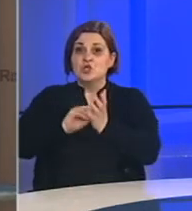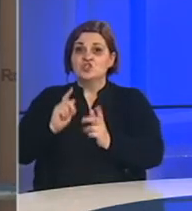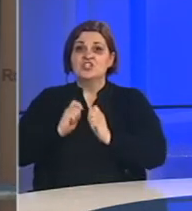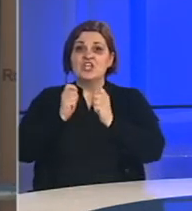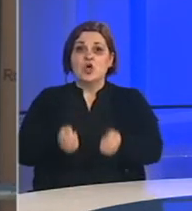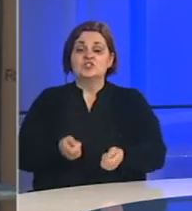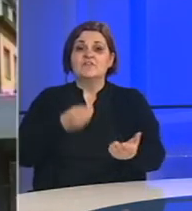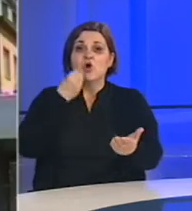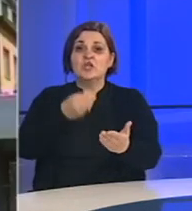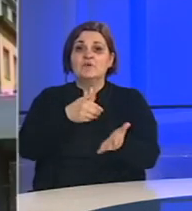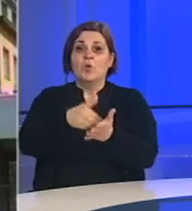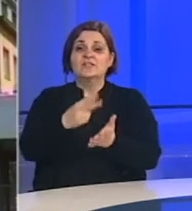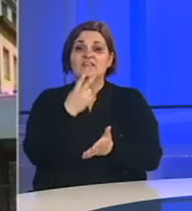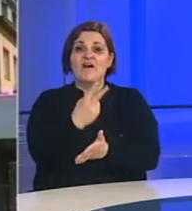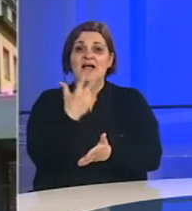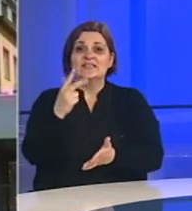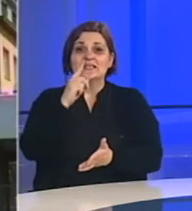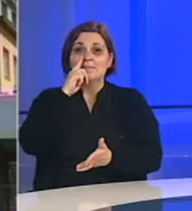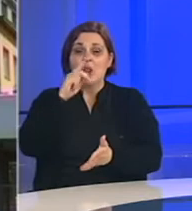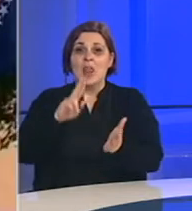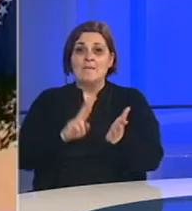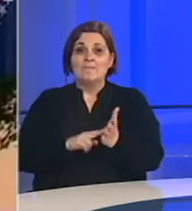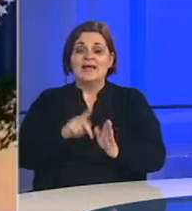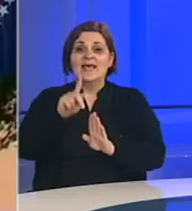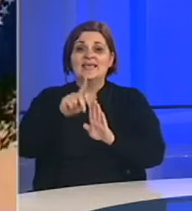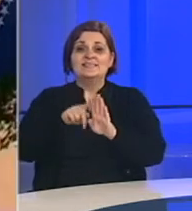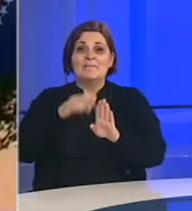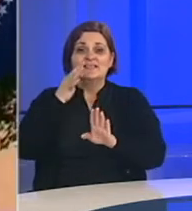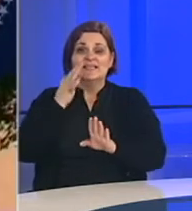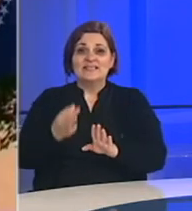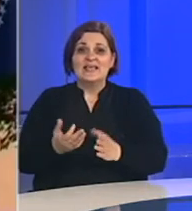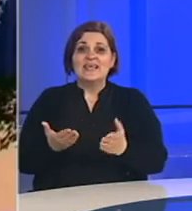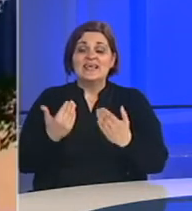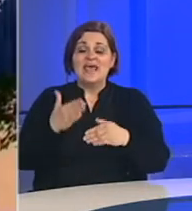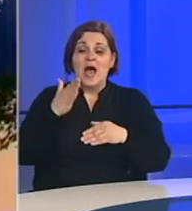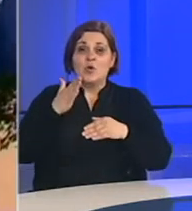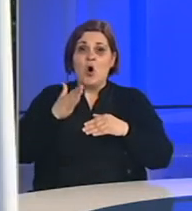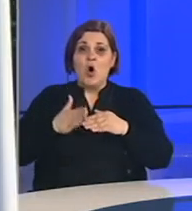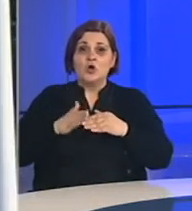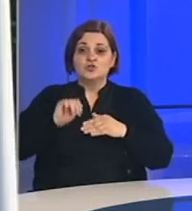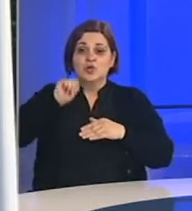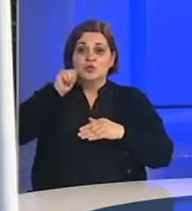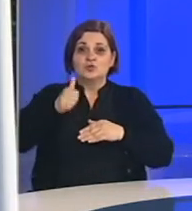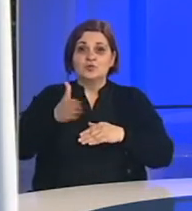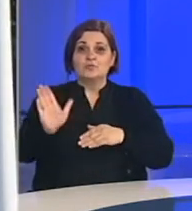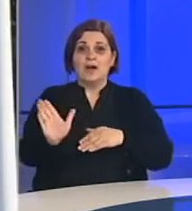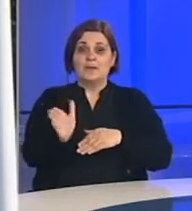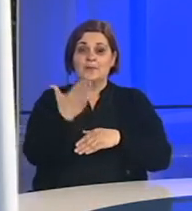dostavio tražene izvještaje u utrošku 23 miliona maraka za mjesec dana, iako rok ističe sutra.